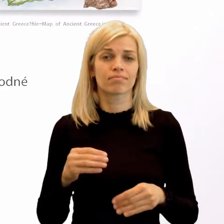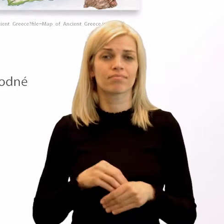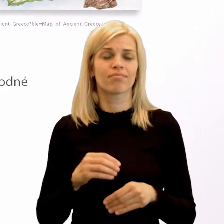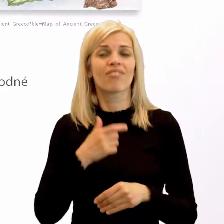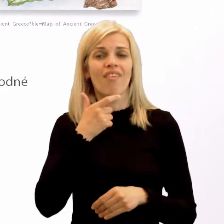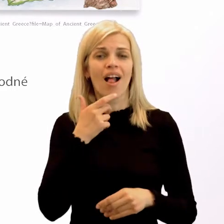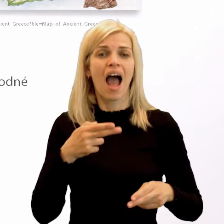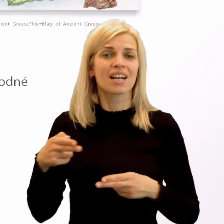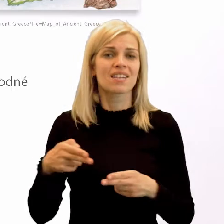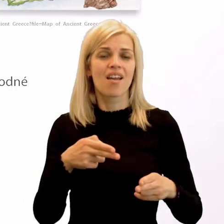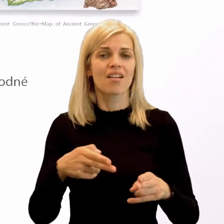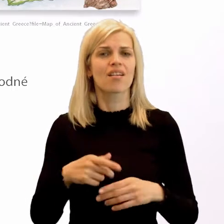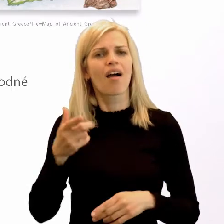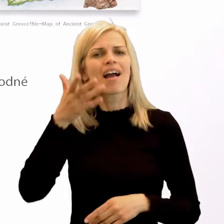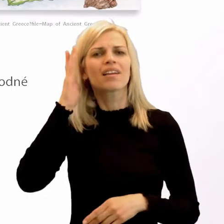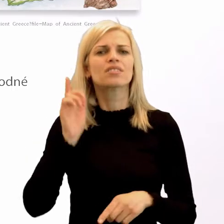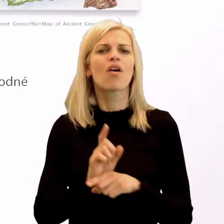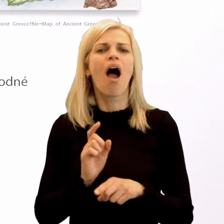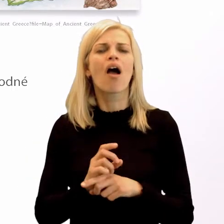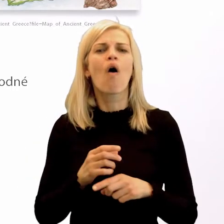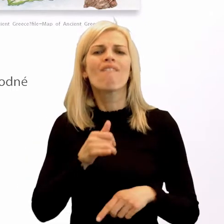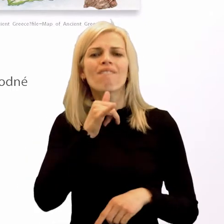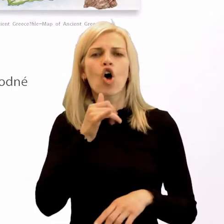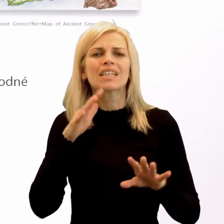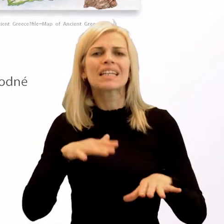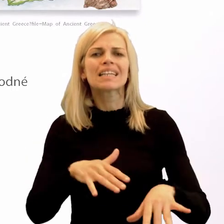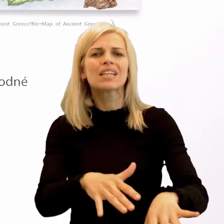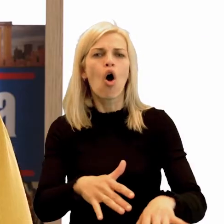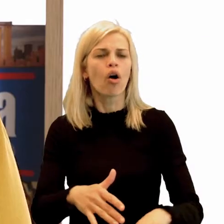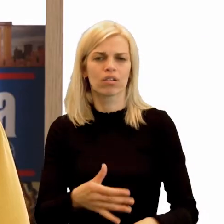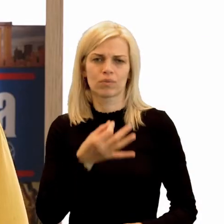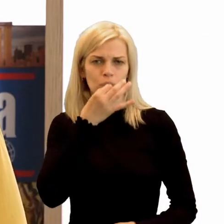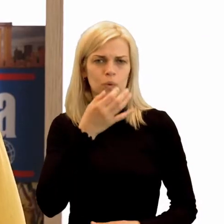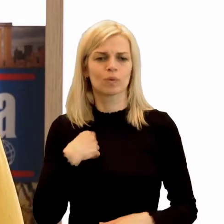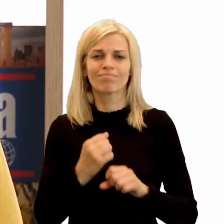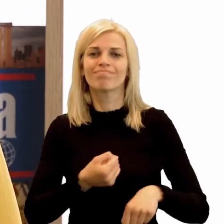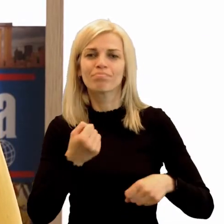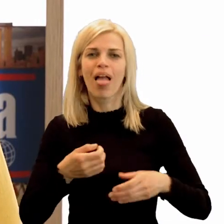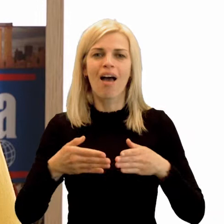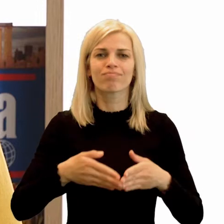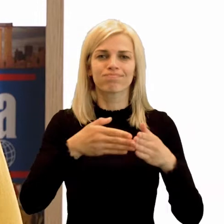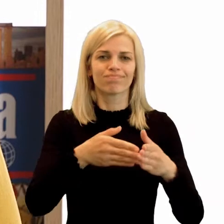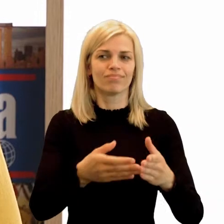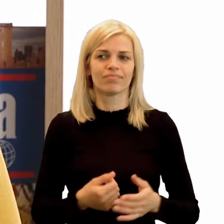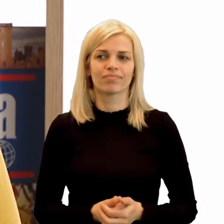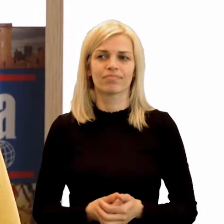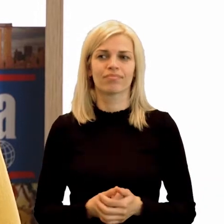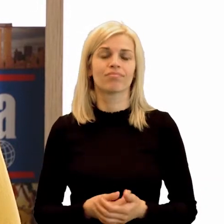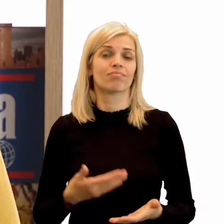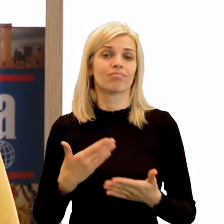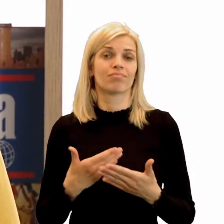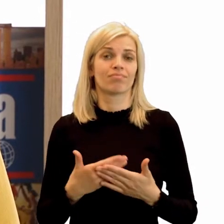veľká rieka. Gréci takmer nemajú veľké vodné toky, ktoré by boli splavné. Prečo na takomto území vznikla prvá